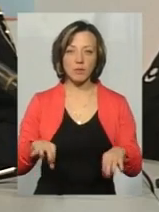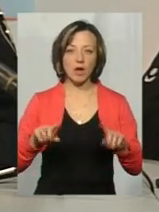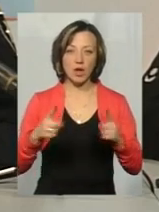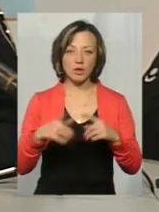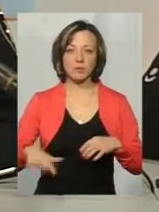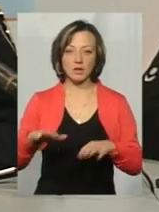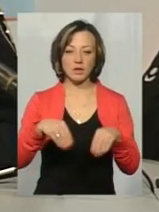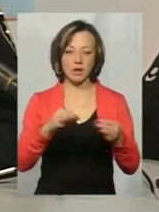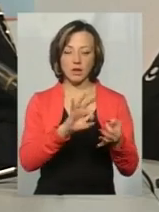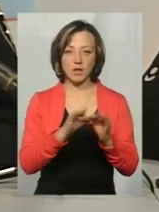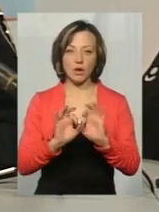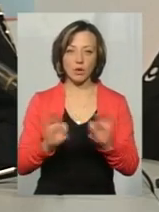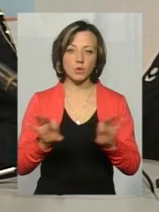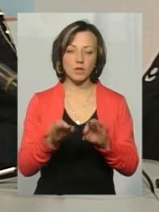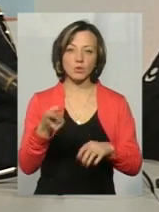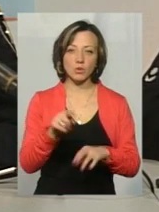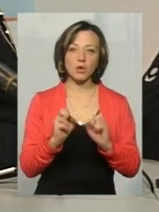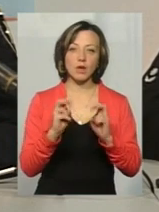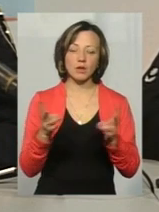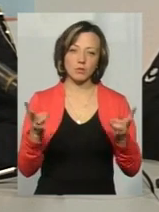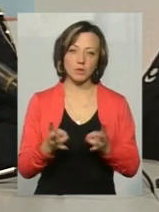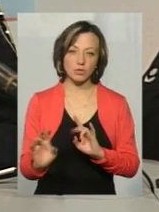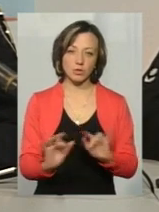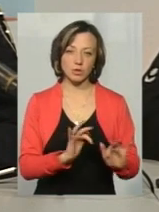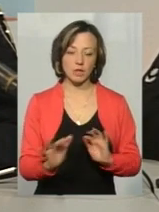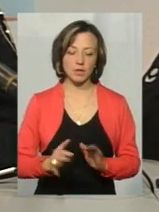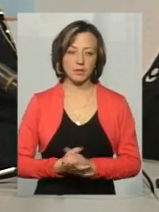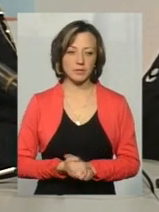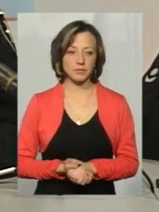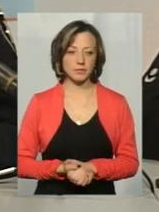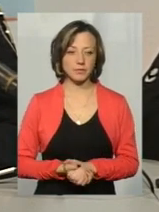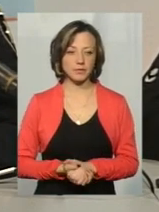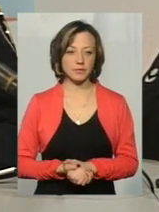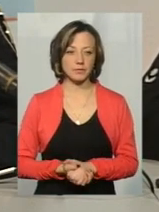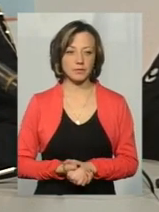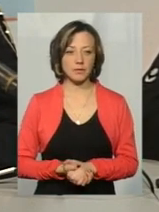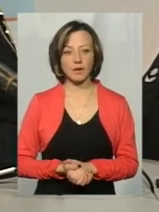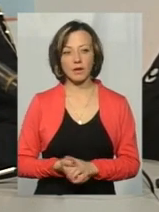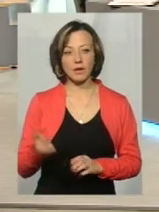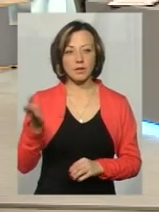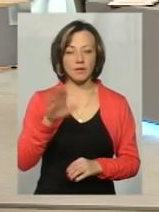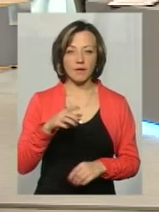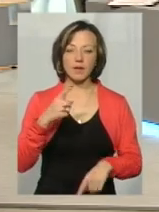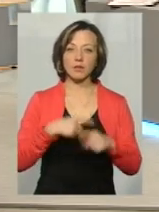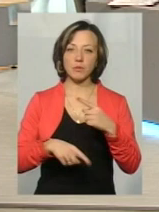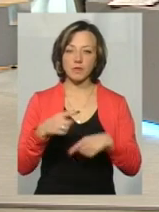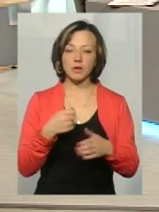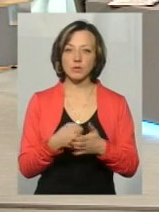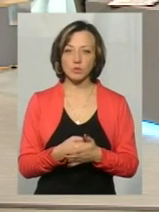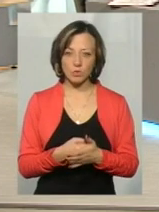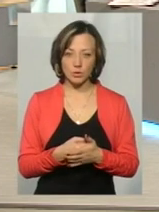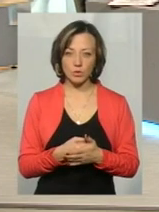надасть йому більш детальні роз'яснення того, як йому необхідно діяти. Я зрозумію. Давайте все ж таки повернемося до